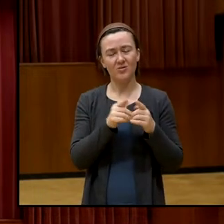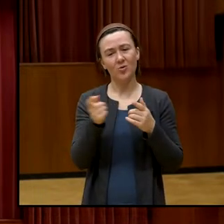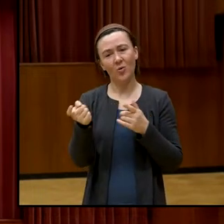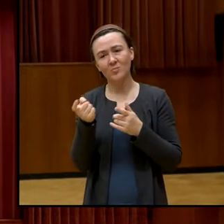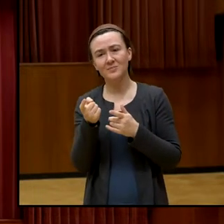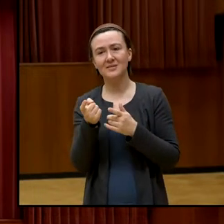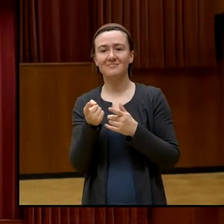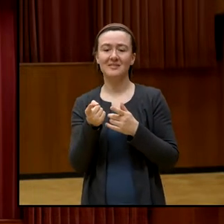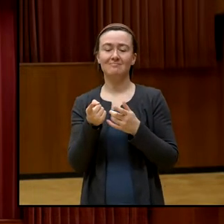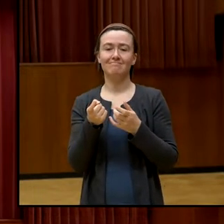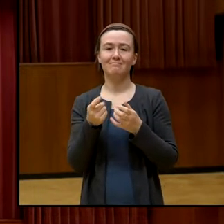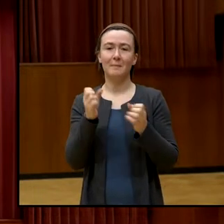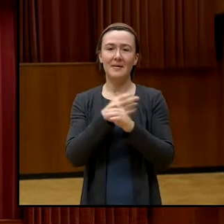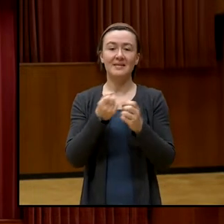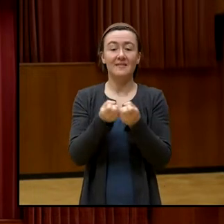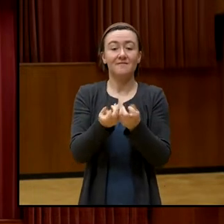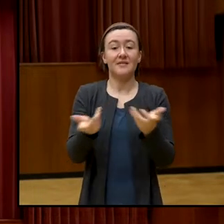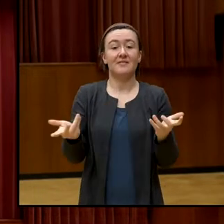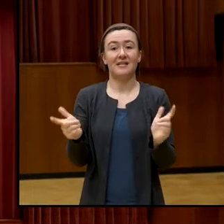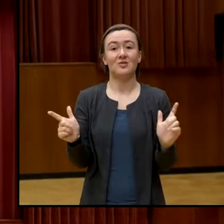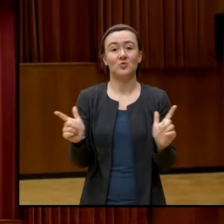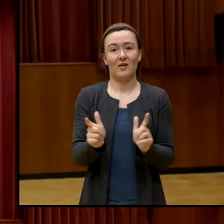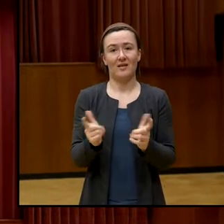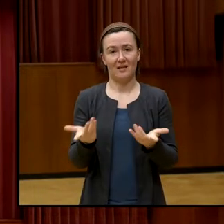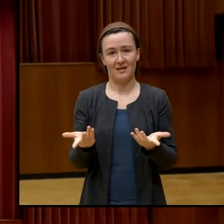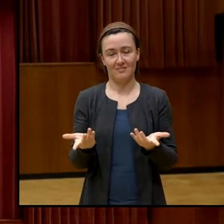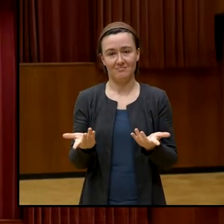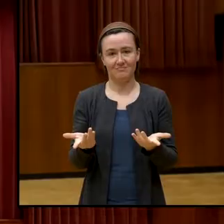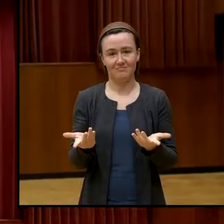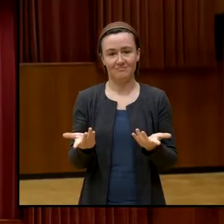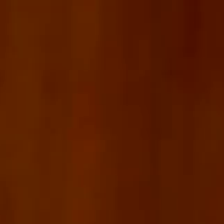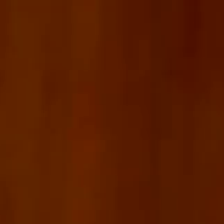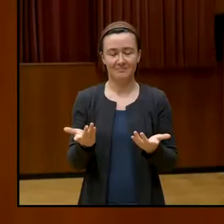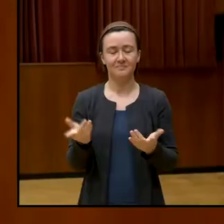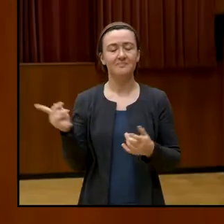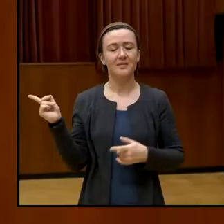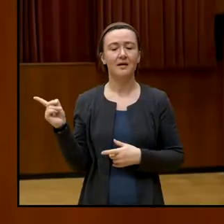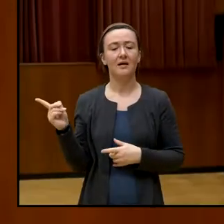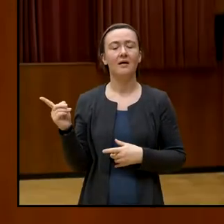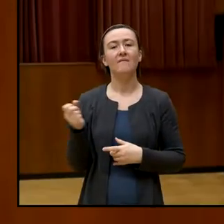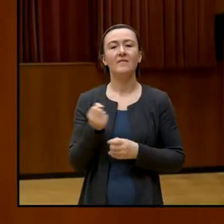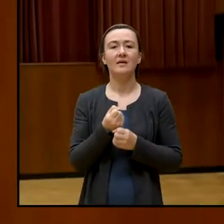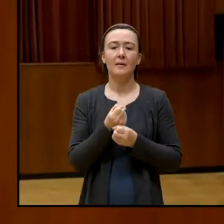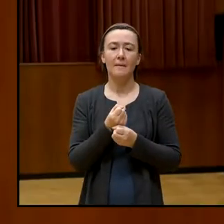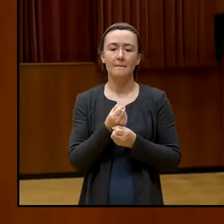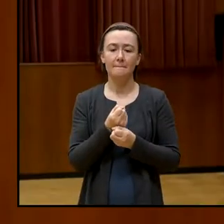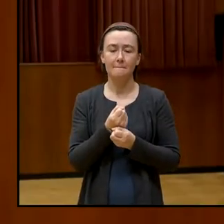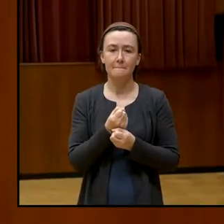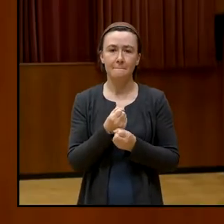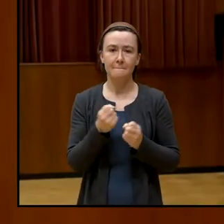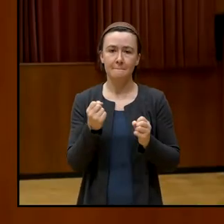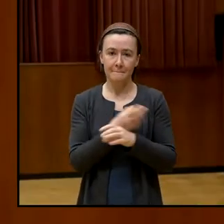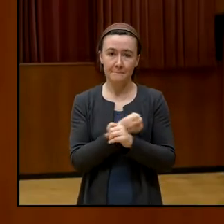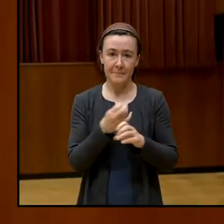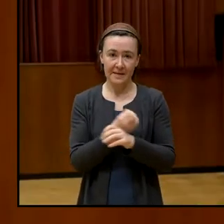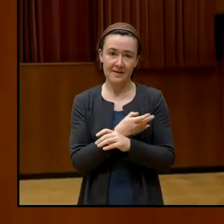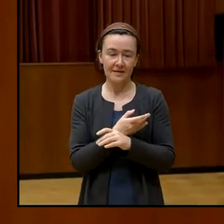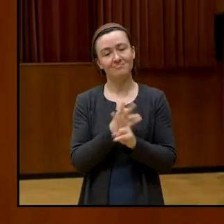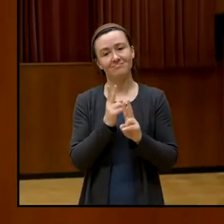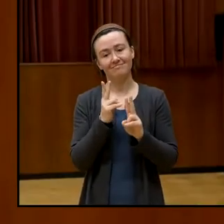Gute Frage, danke. Also die Medienkonzentration kann man anhand von zwei Ziffern zum Beispiel sagen. Österreich